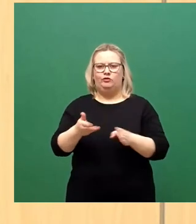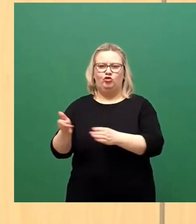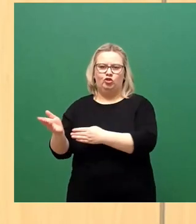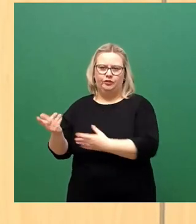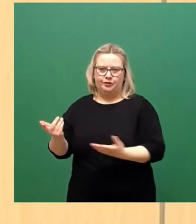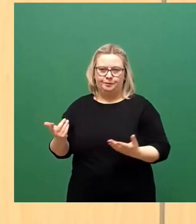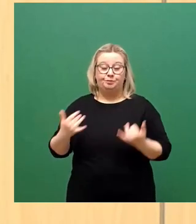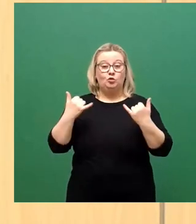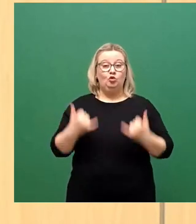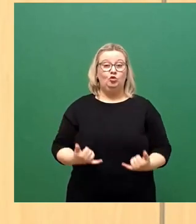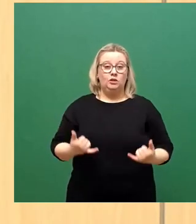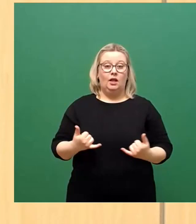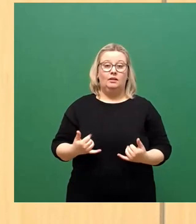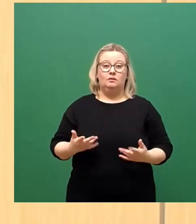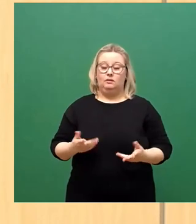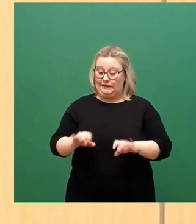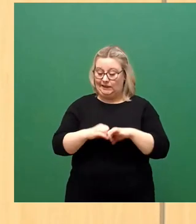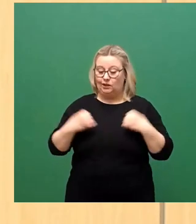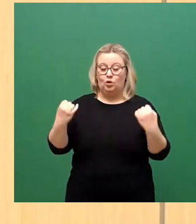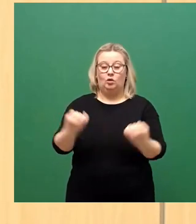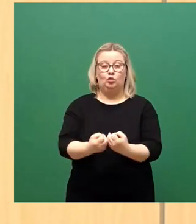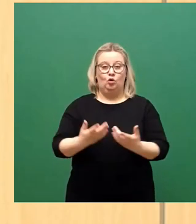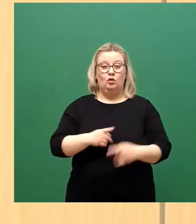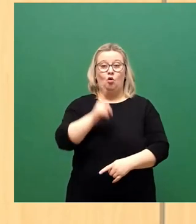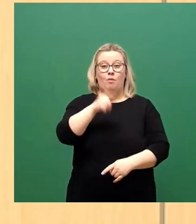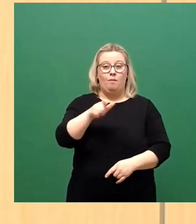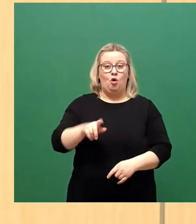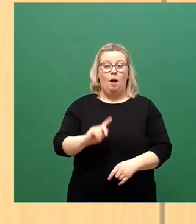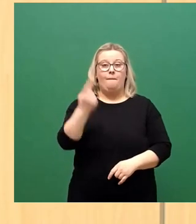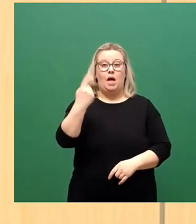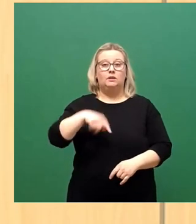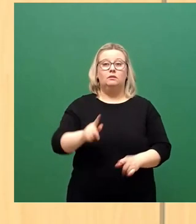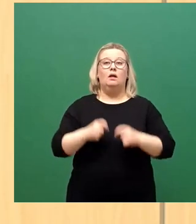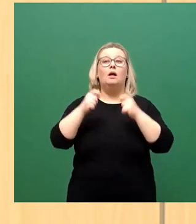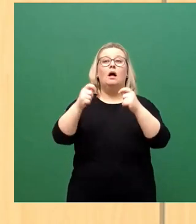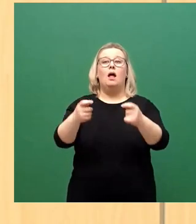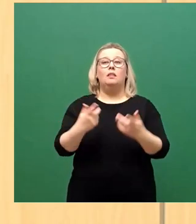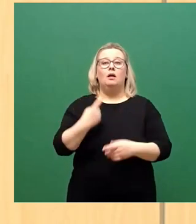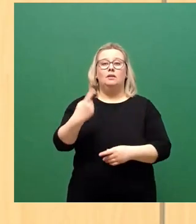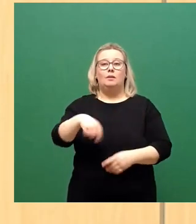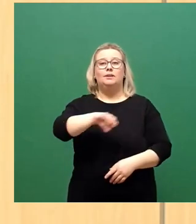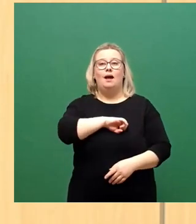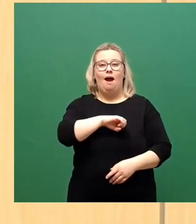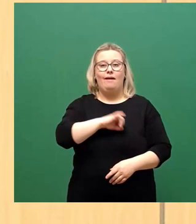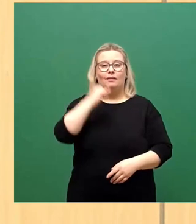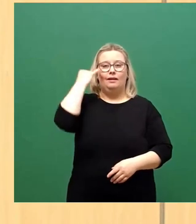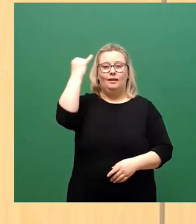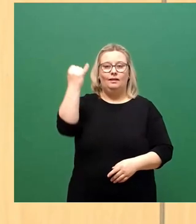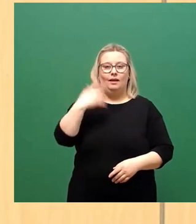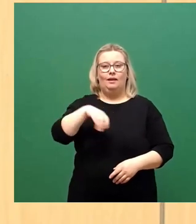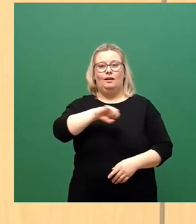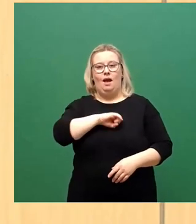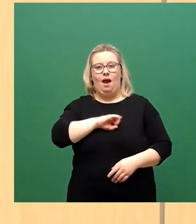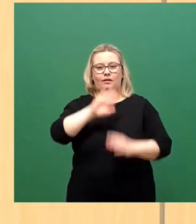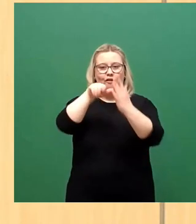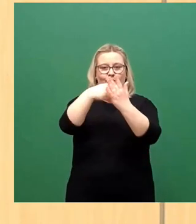nun haben wir die absurde Situation, dass der Oberbürgermeister diesen Antrag durch eigene Ideen, durch eigene Vorschläge